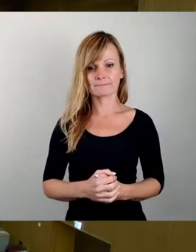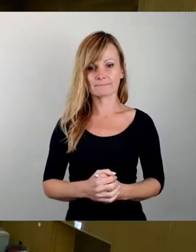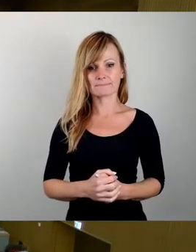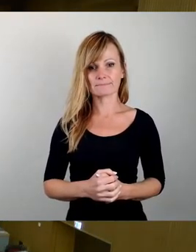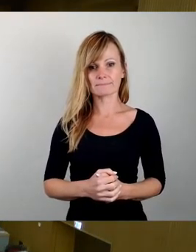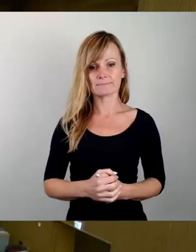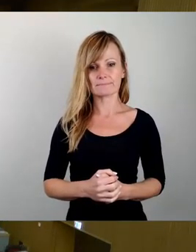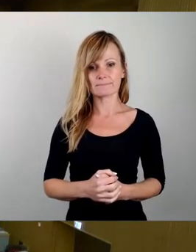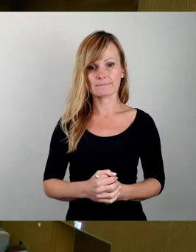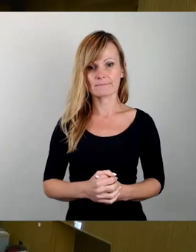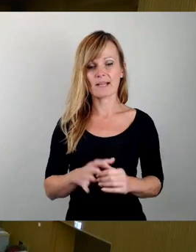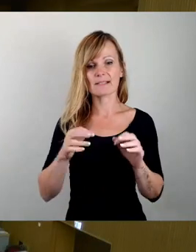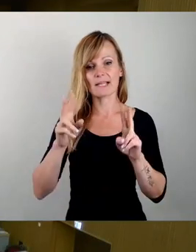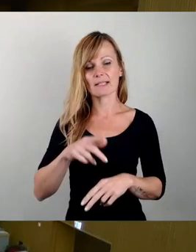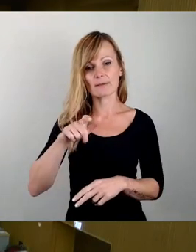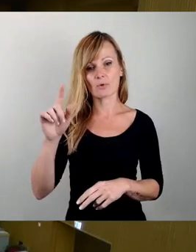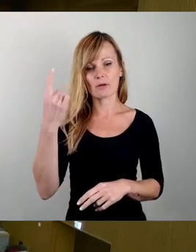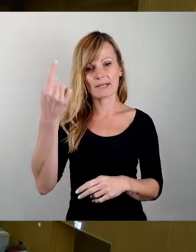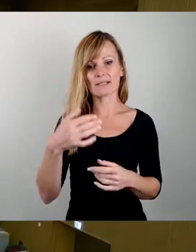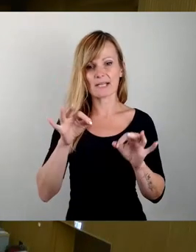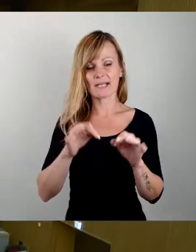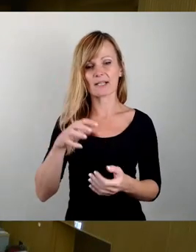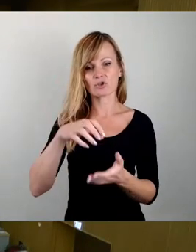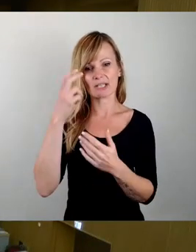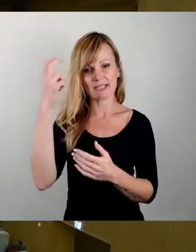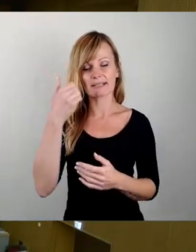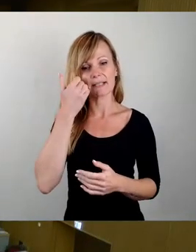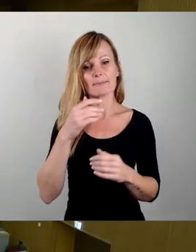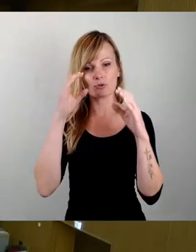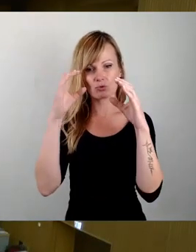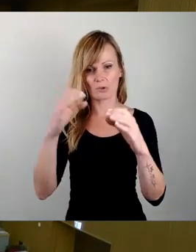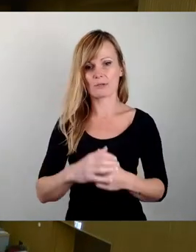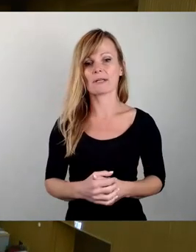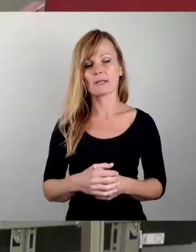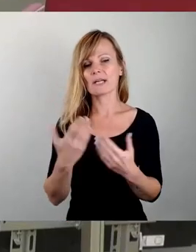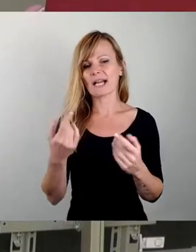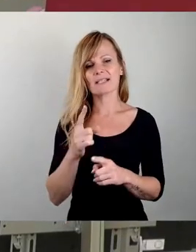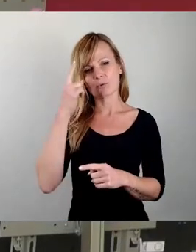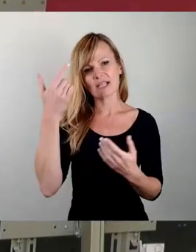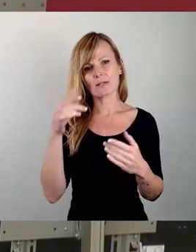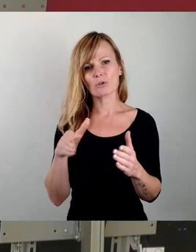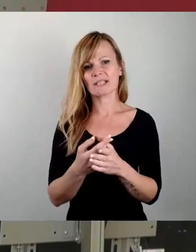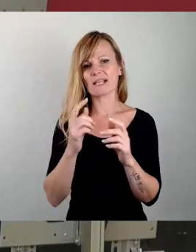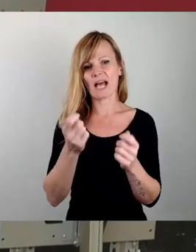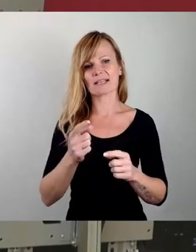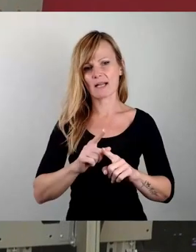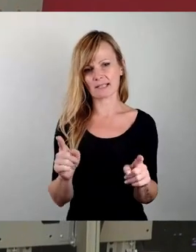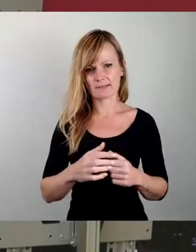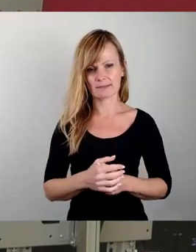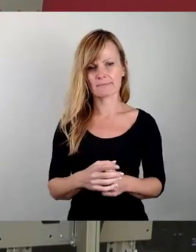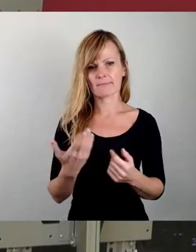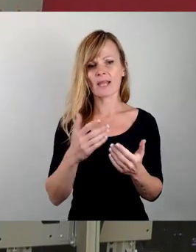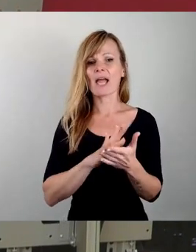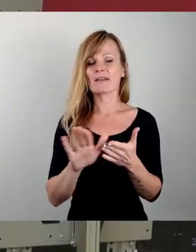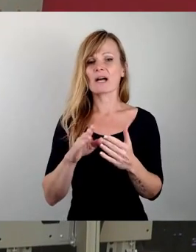Sehr geehrter Herr Bürgermeister, sehr geehrte Stadträte, liebe Zuschauer. Ganz so sinnlos ist der Antrag dann doch nicht. Er hat den einfachen Hintergrund,